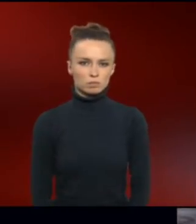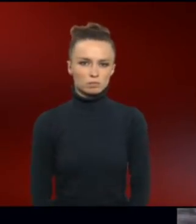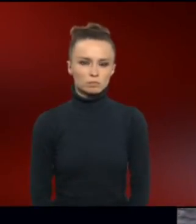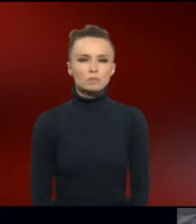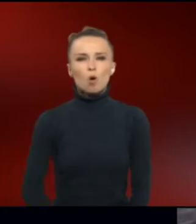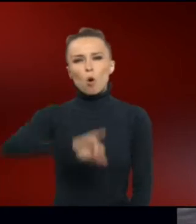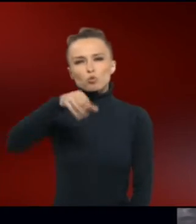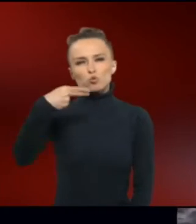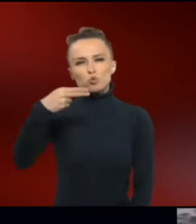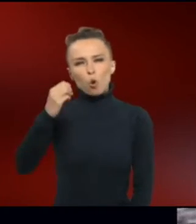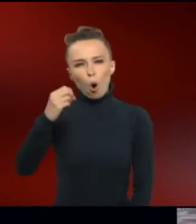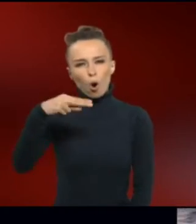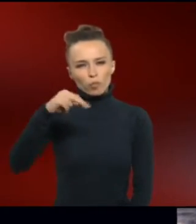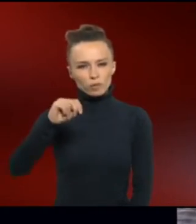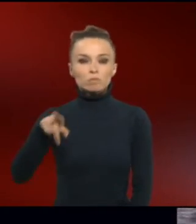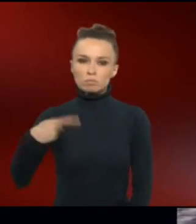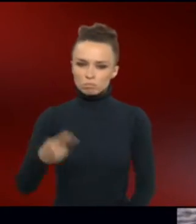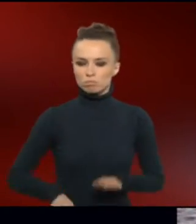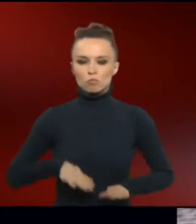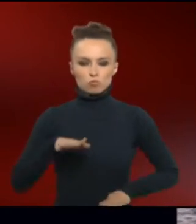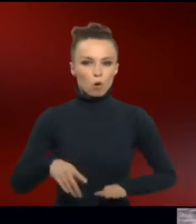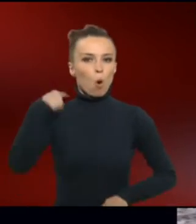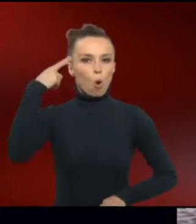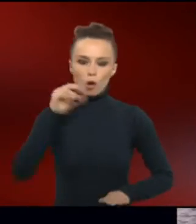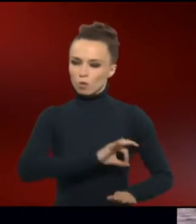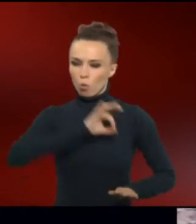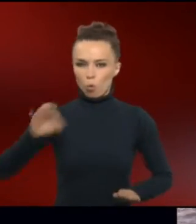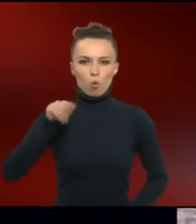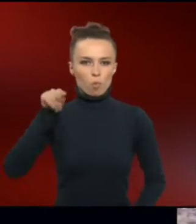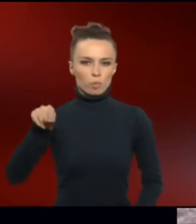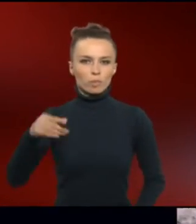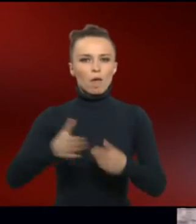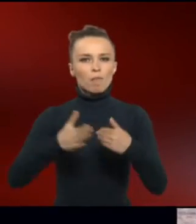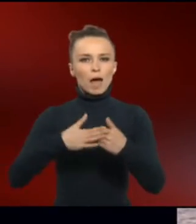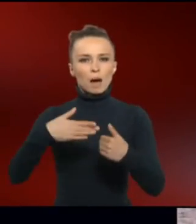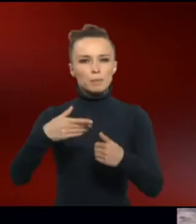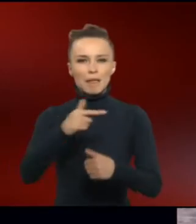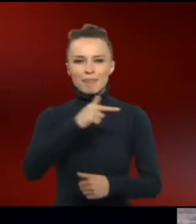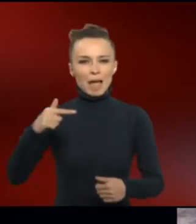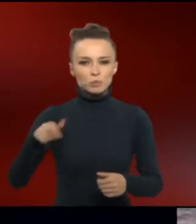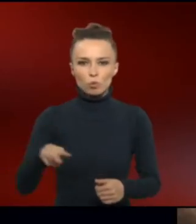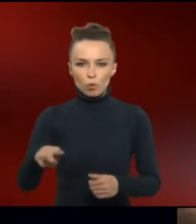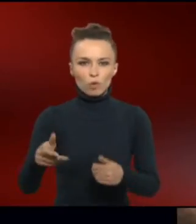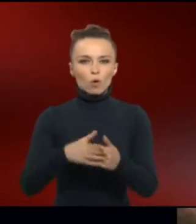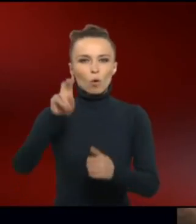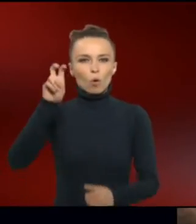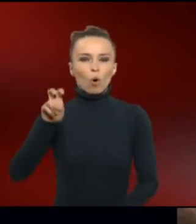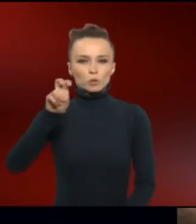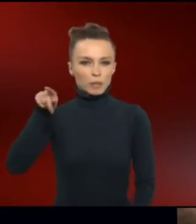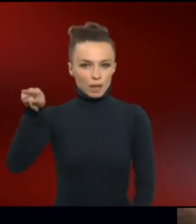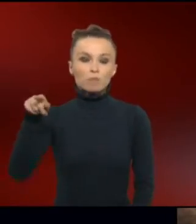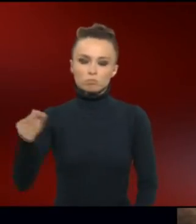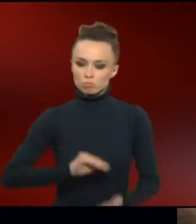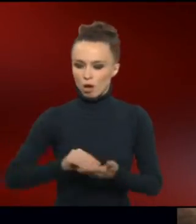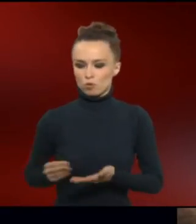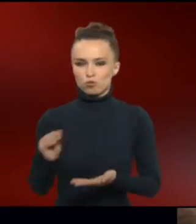John wagt den Schritt. Er geht ohne Geld nach London. Hier, nahe des Thamse-Ufers am London Hospital, schreibt er sich ein.